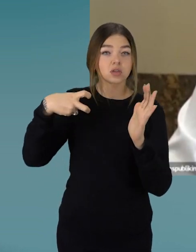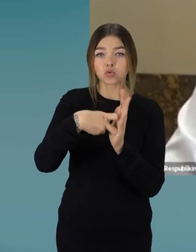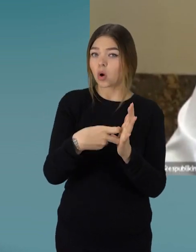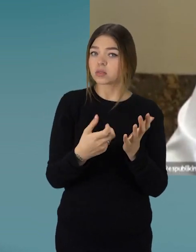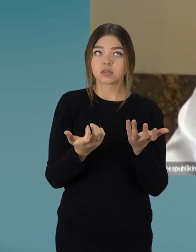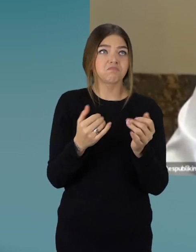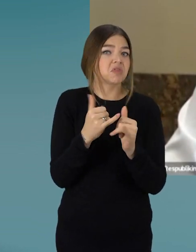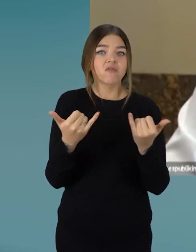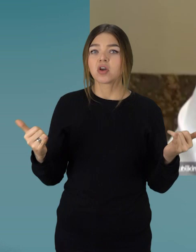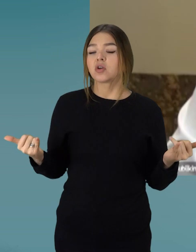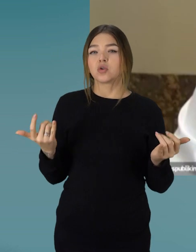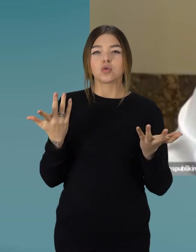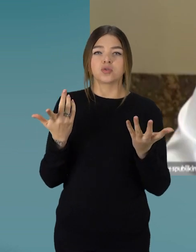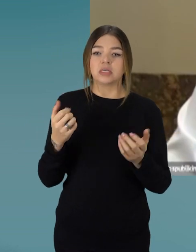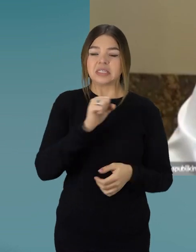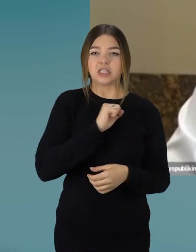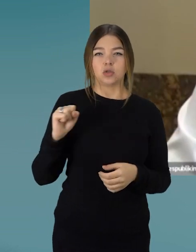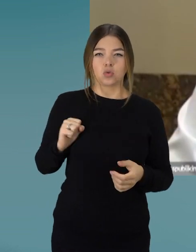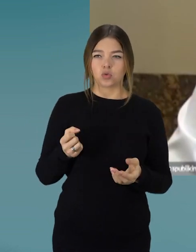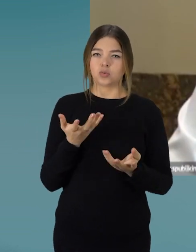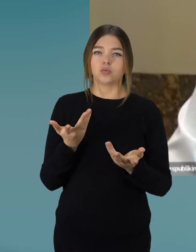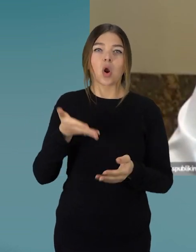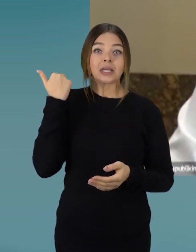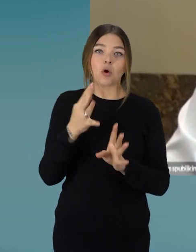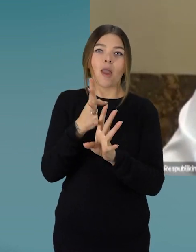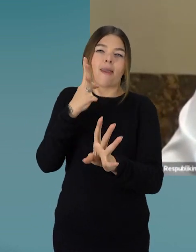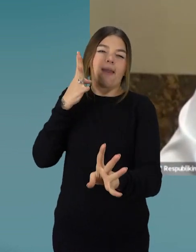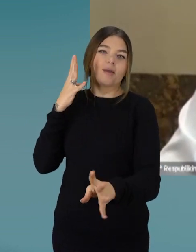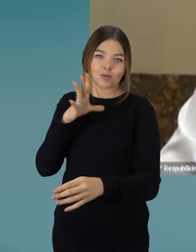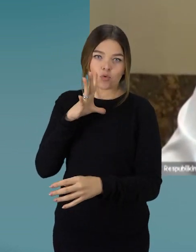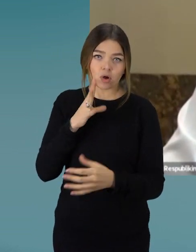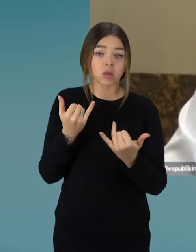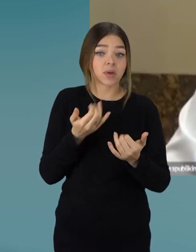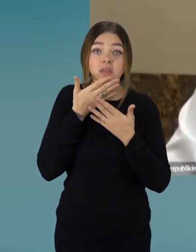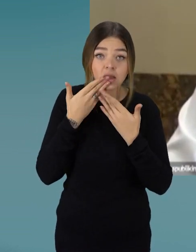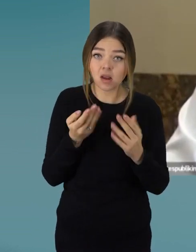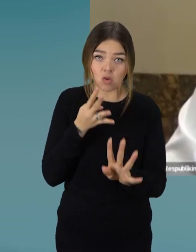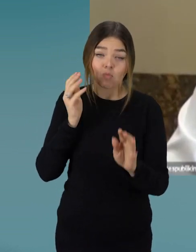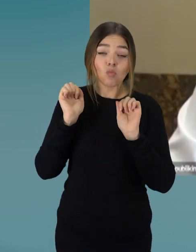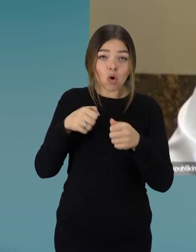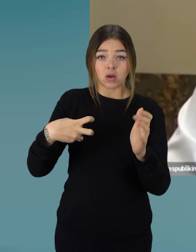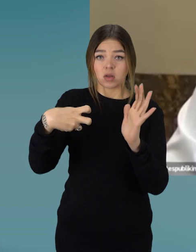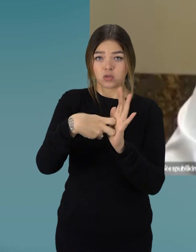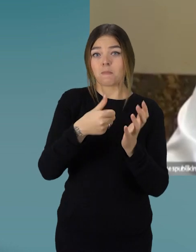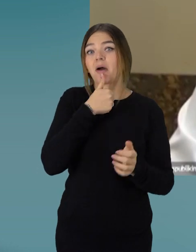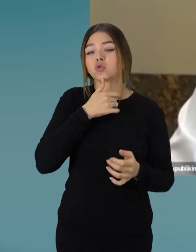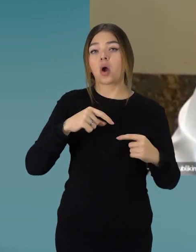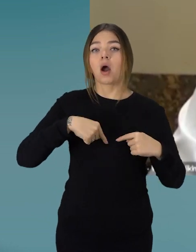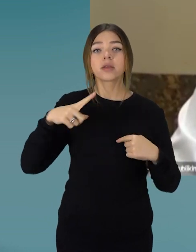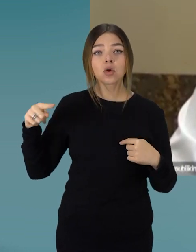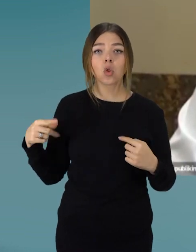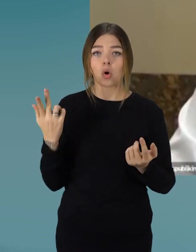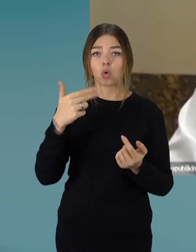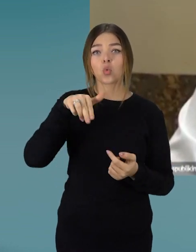įvairius deficitinius, tai galima pavadinti specialistus, taigi gydytojus kardiologus,